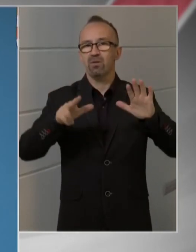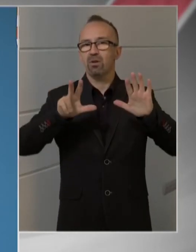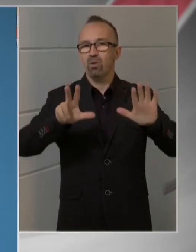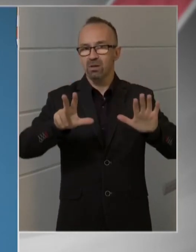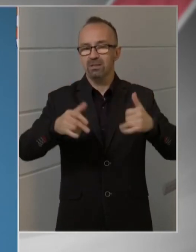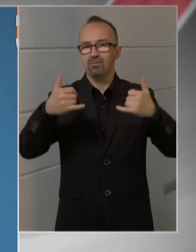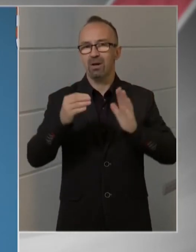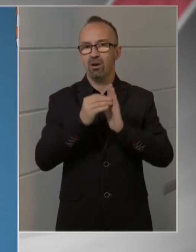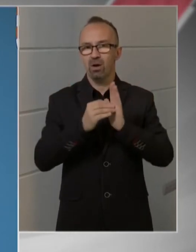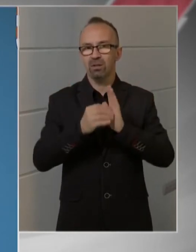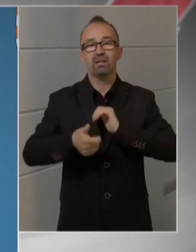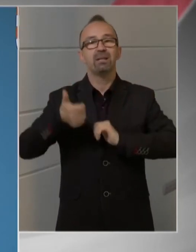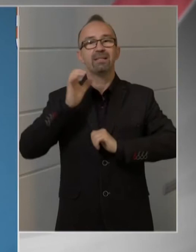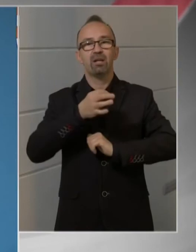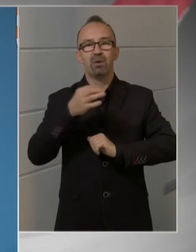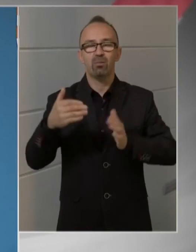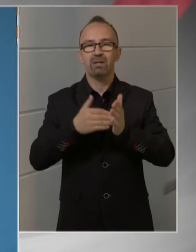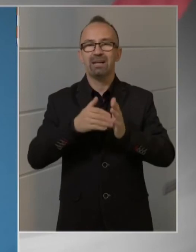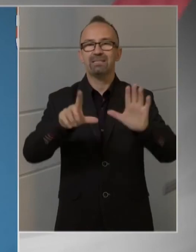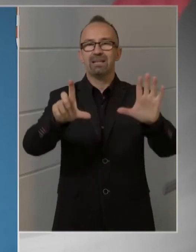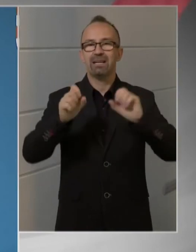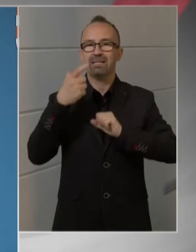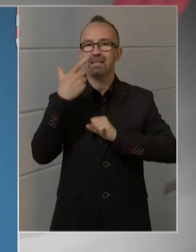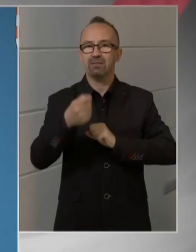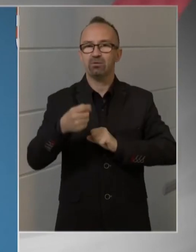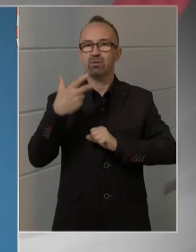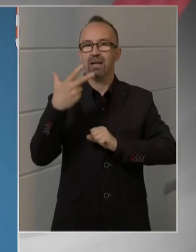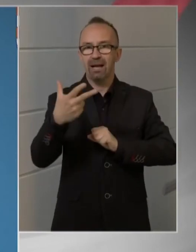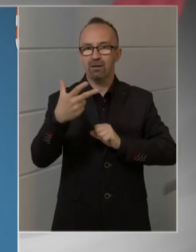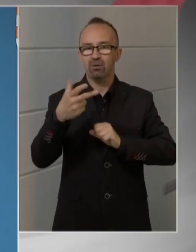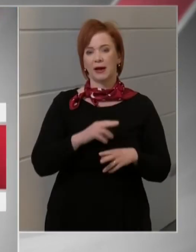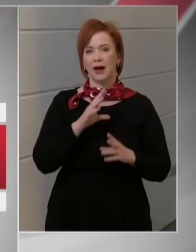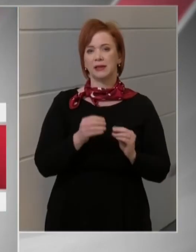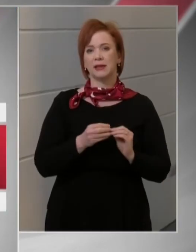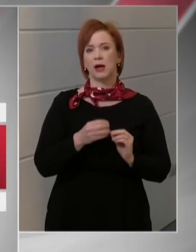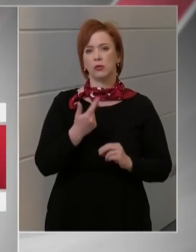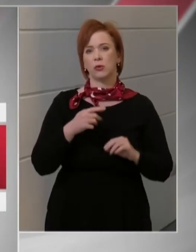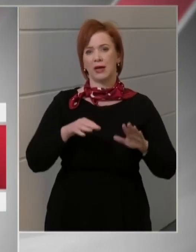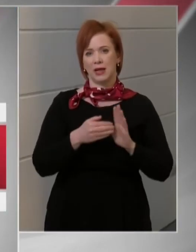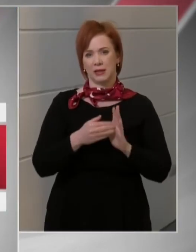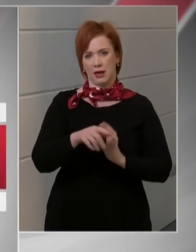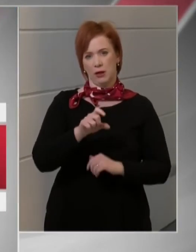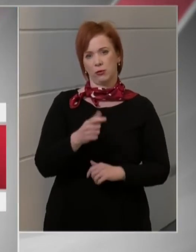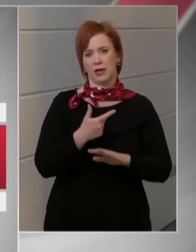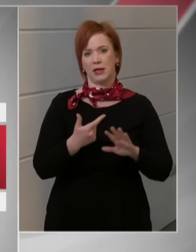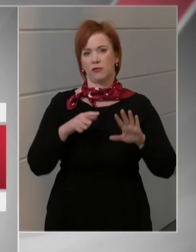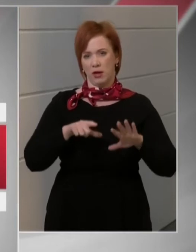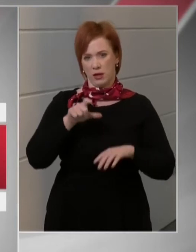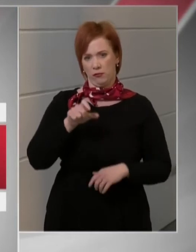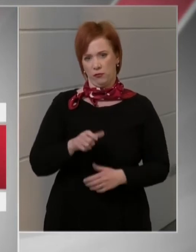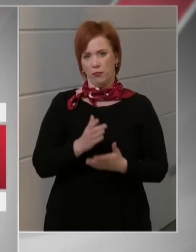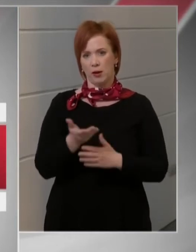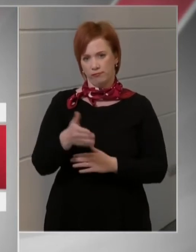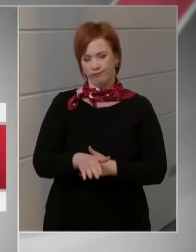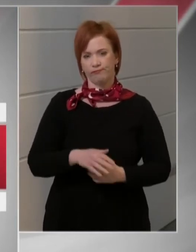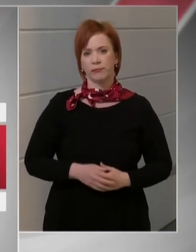a mai adatunk, a tegnapi napon 1723-at rendeltünk el. Az elmúlt 24 órában 382